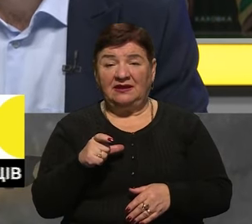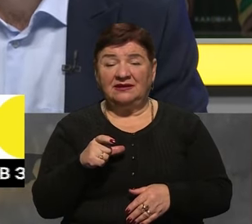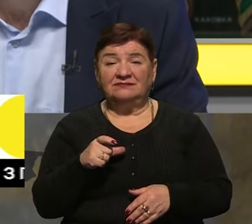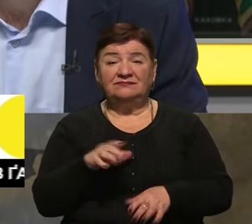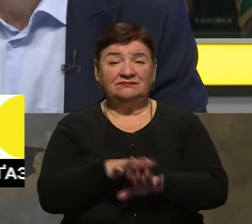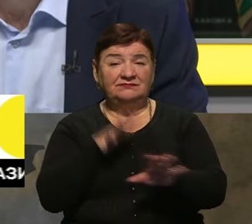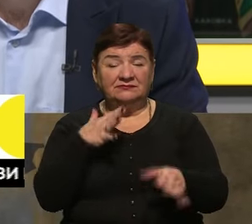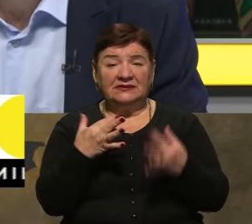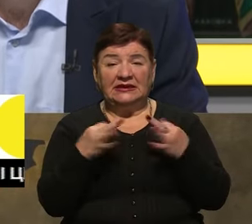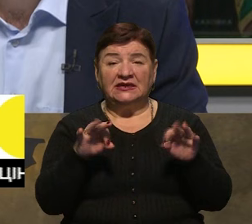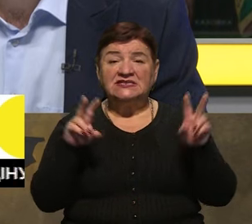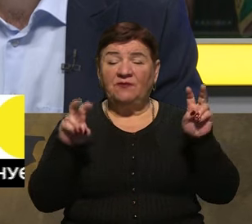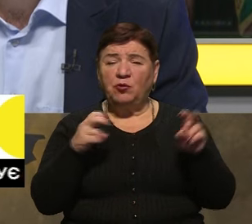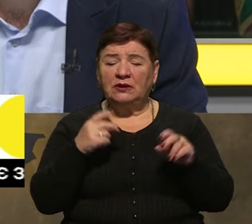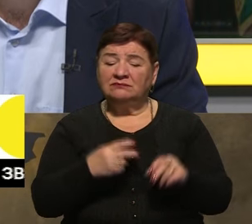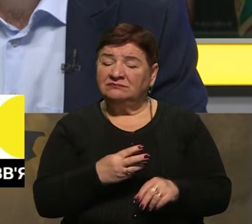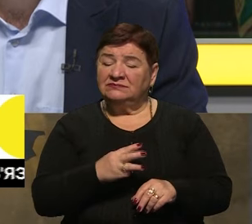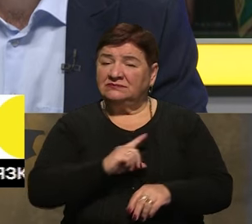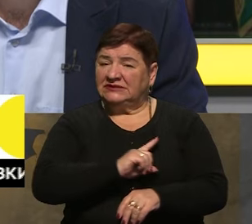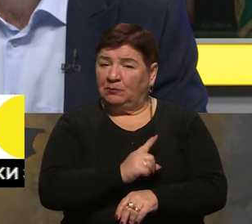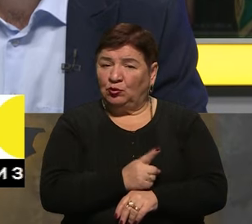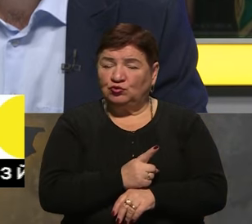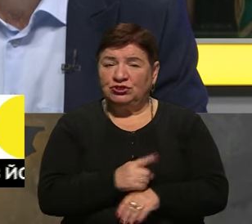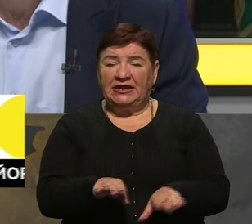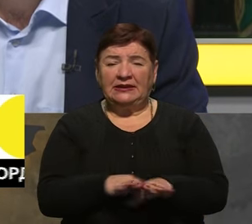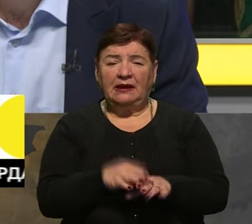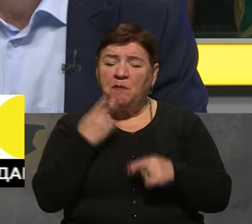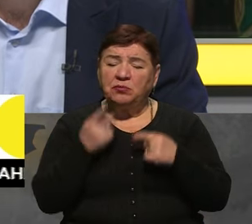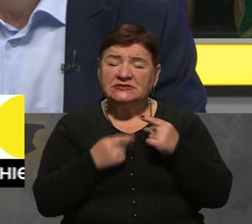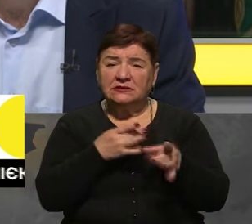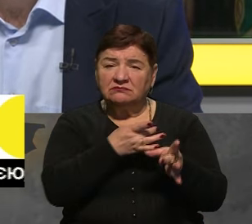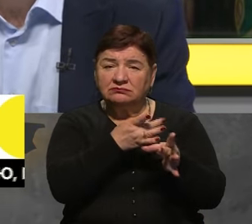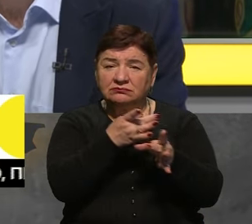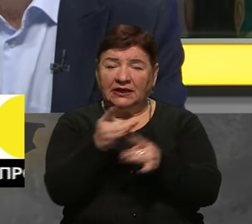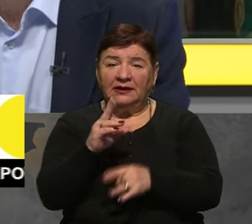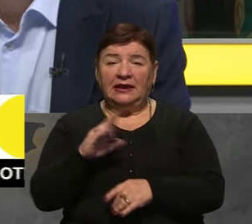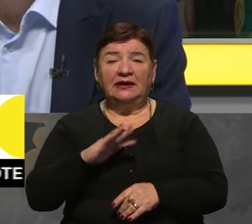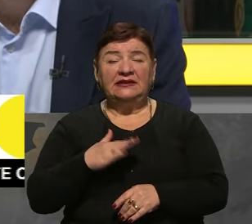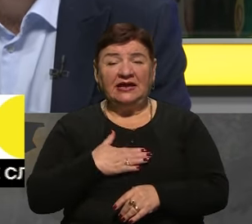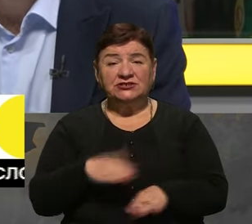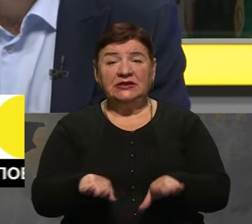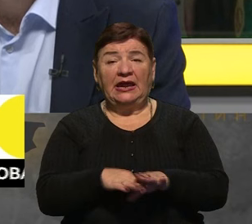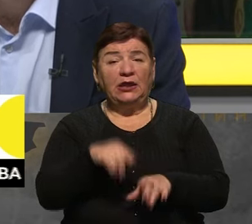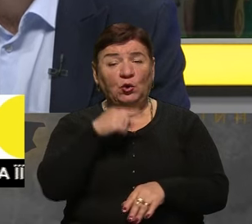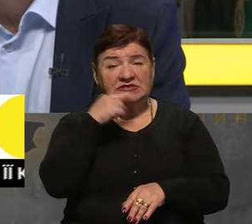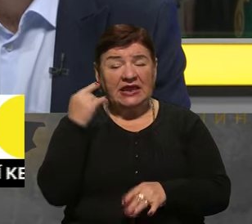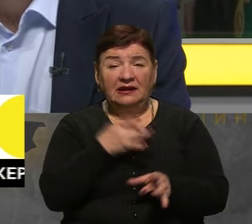Напружено, постійно йдуть артилерійські дуелі, як наші стріляють такі росіяни.